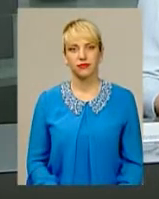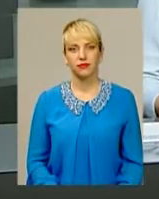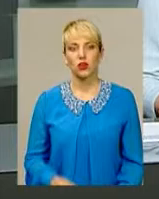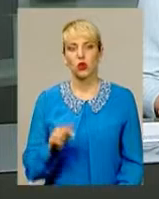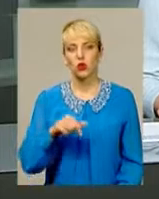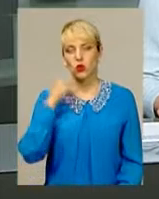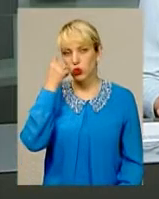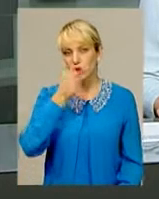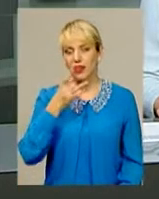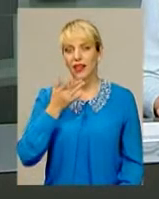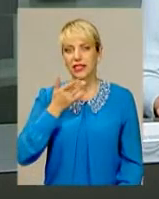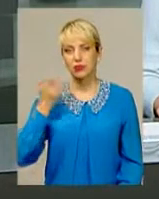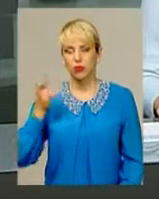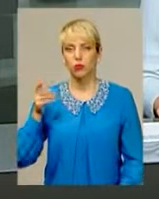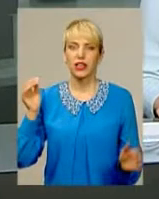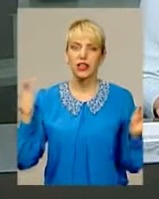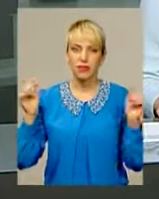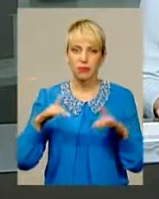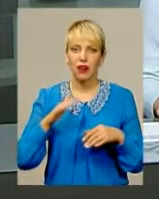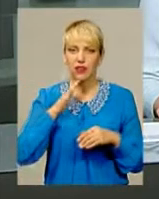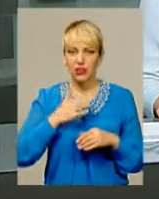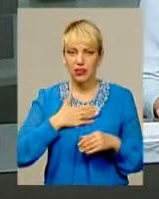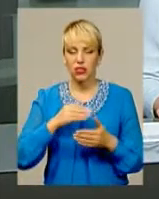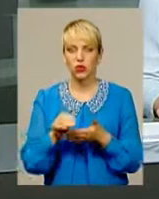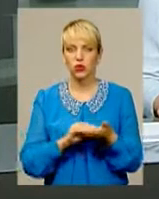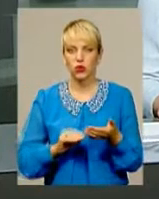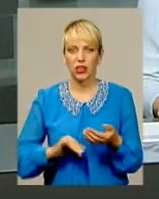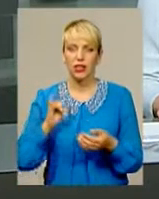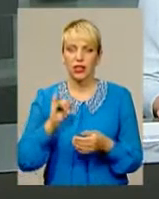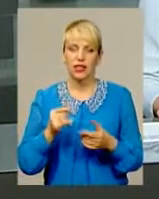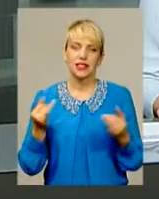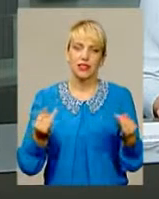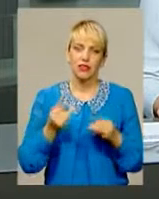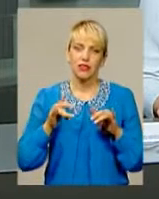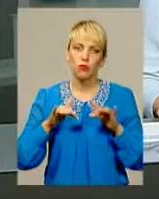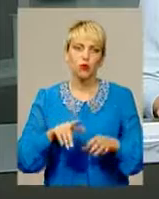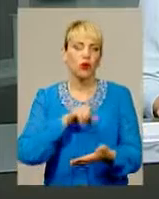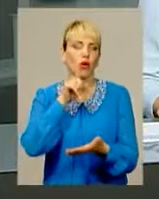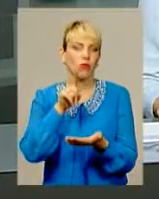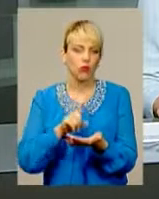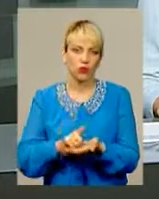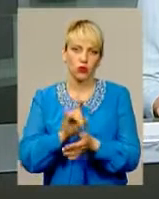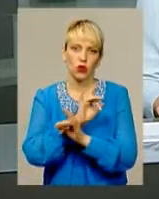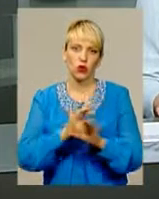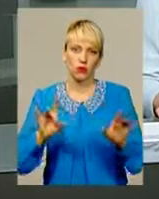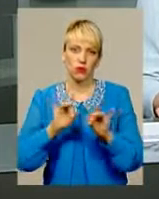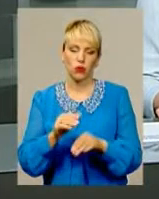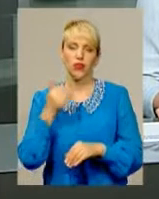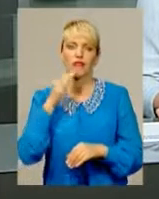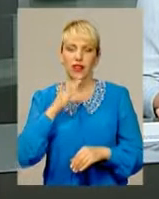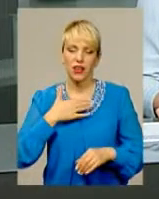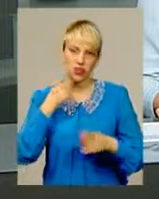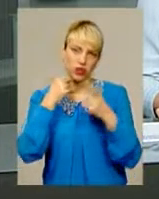Цьогоріч на Республіку збираються і наші журналісти, тож про найцікавіші події ми обов'язково розповімо в наших